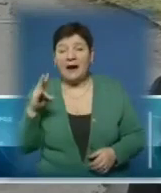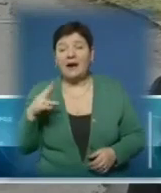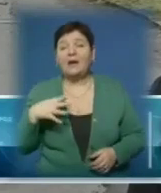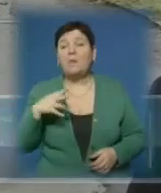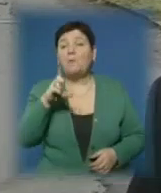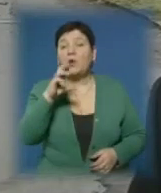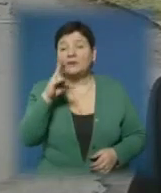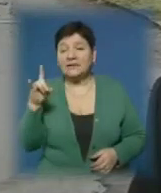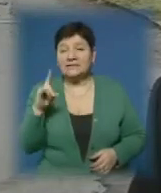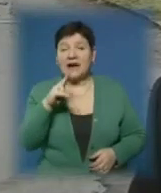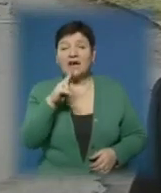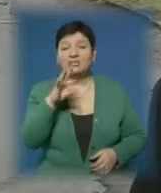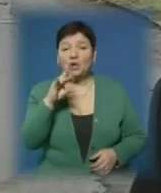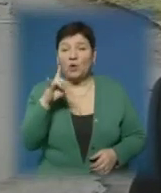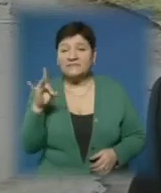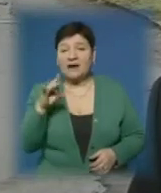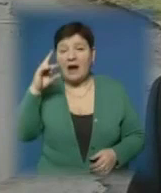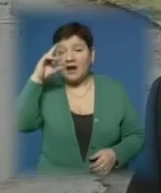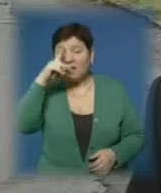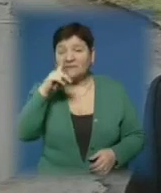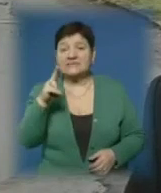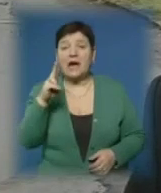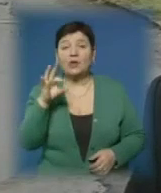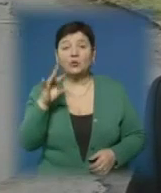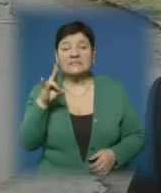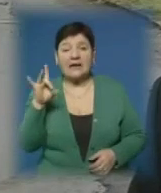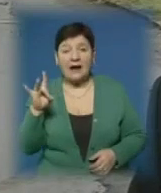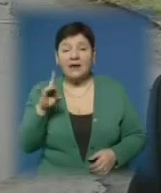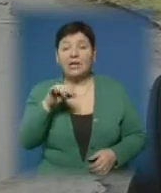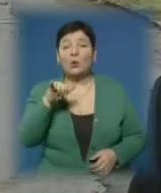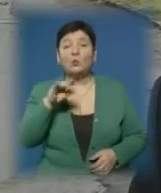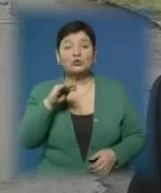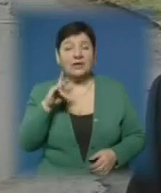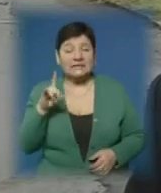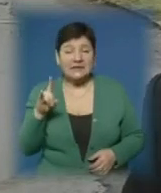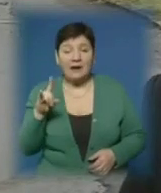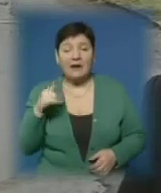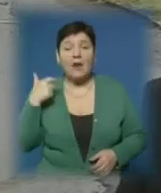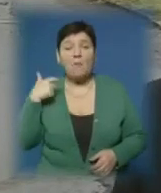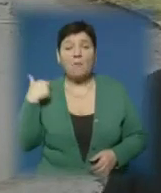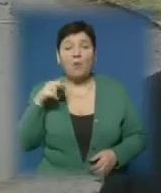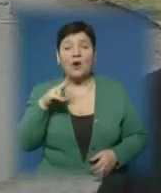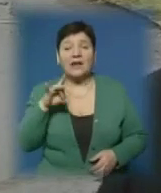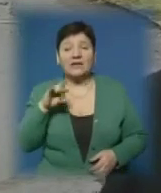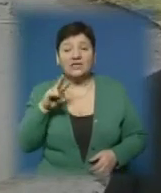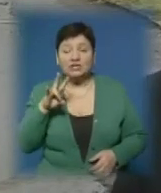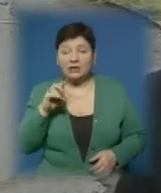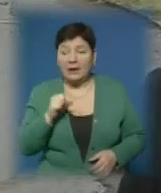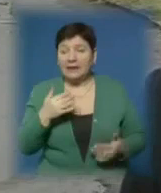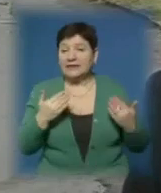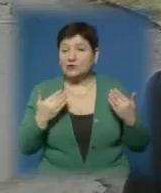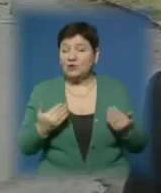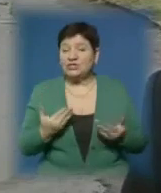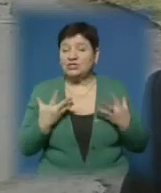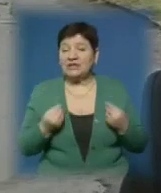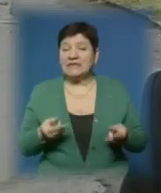Боатирська, Чойковська, Козацька, Радманська, Донська, Ужанська, Погранична. А де ще треба освітлення? На сьогоднішній день